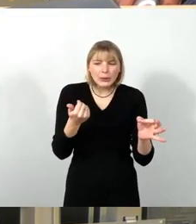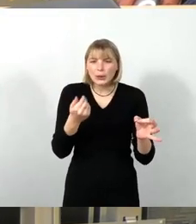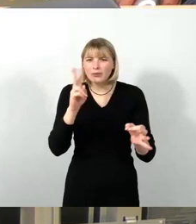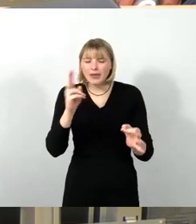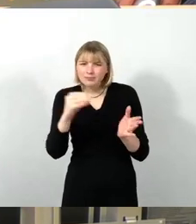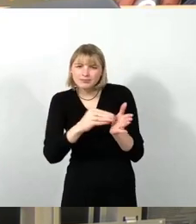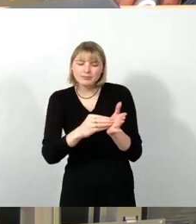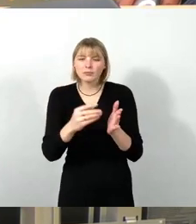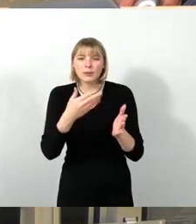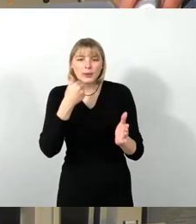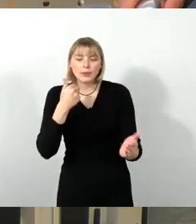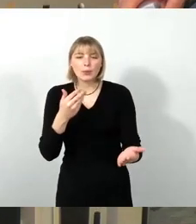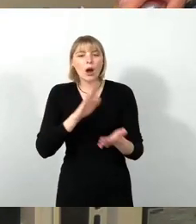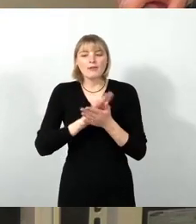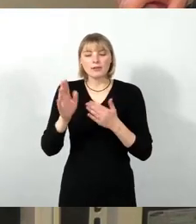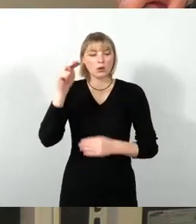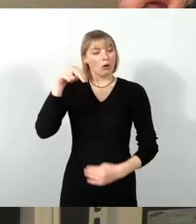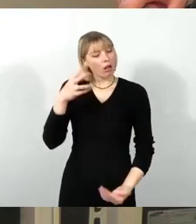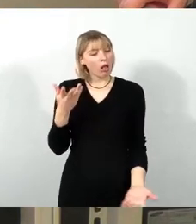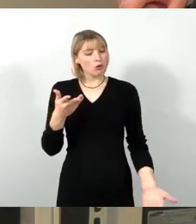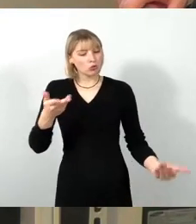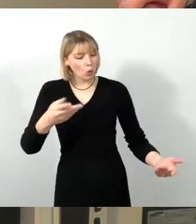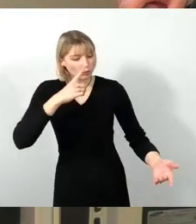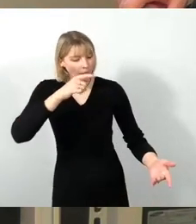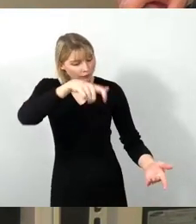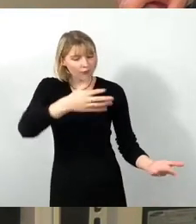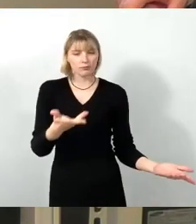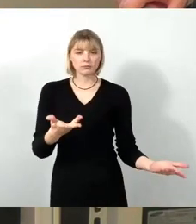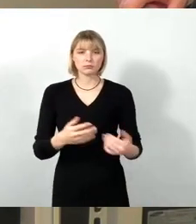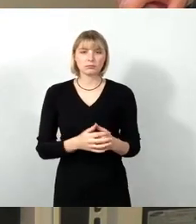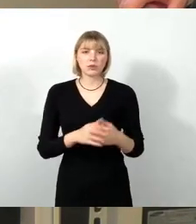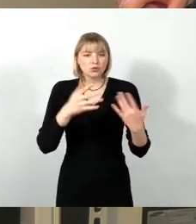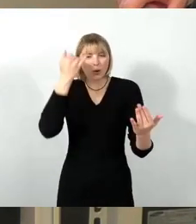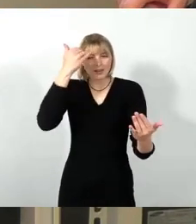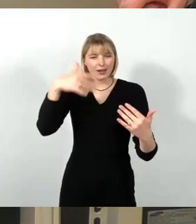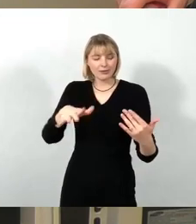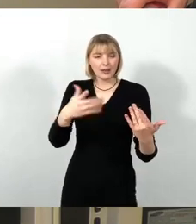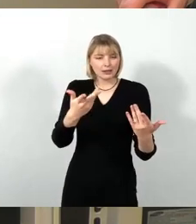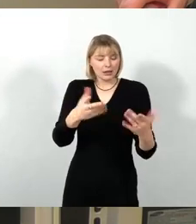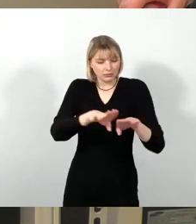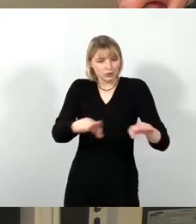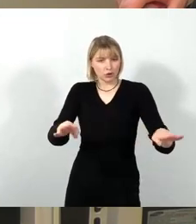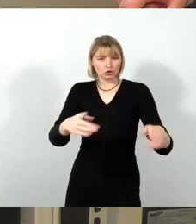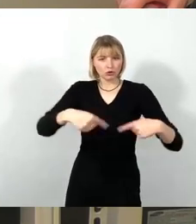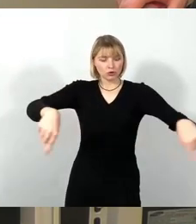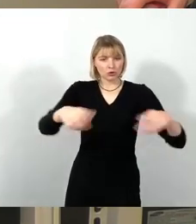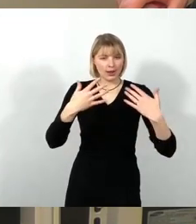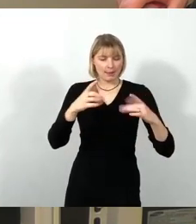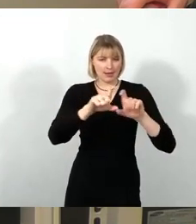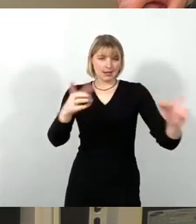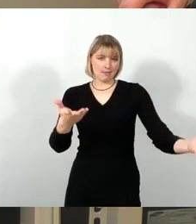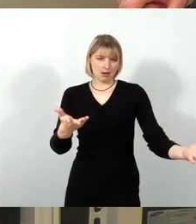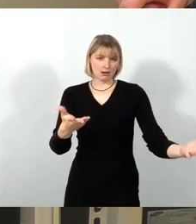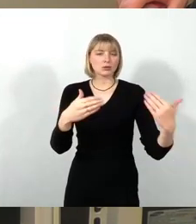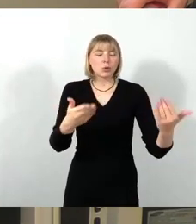mal die Leute von oben. Das war die Idee des sogenannten runden Tischklima. Deswegen, Sie können diesen